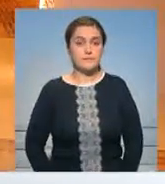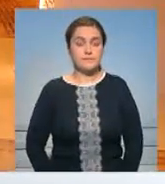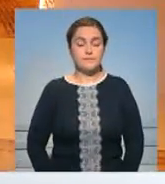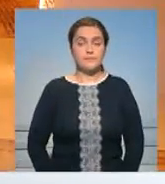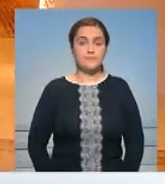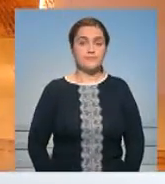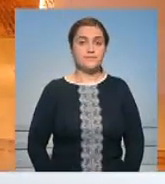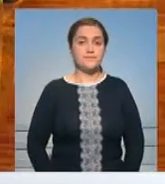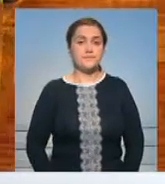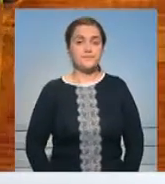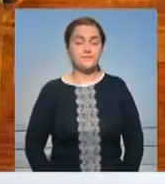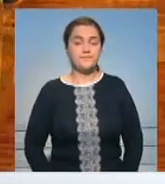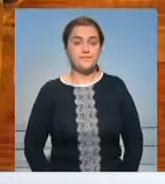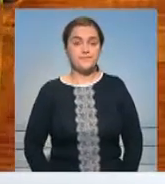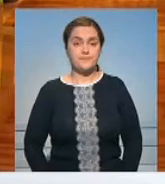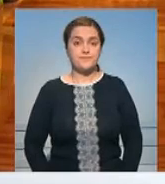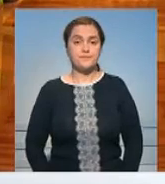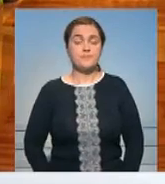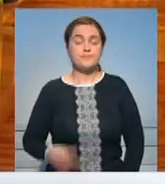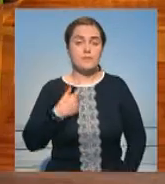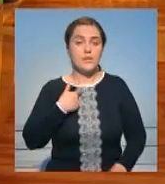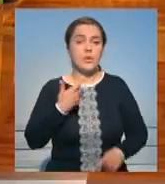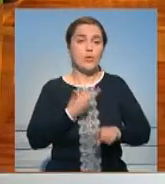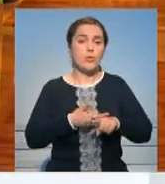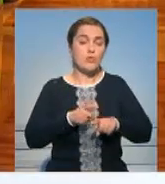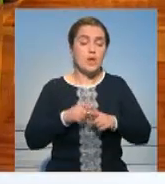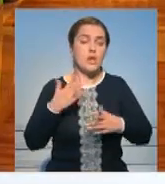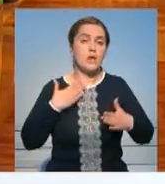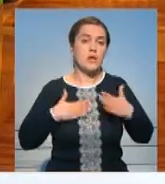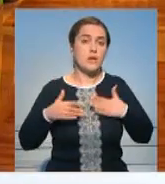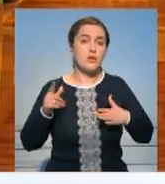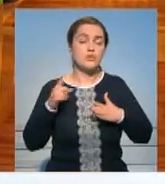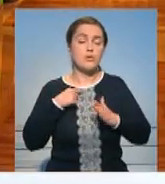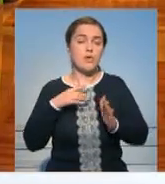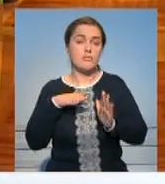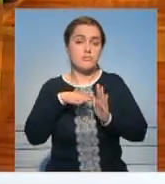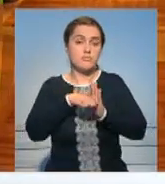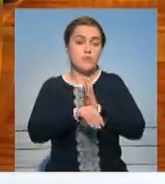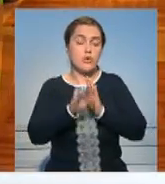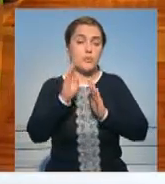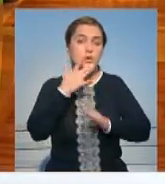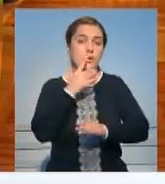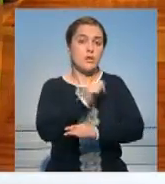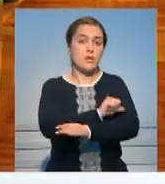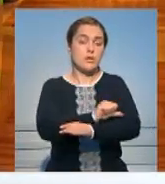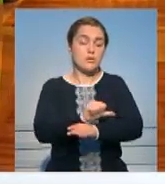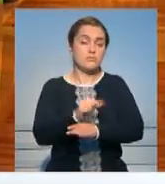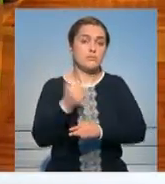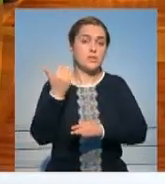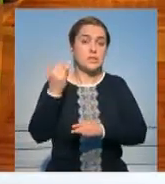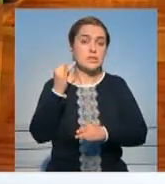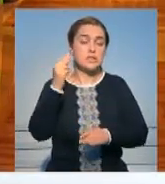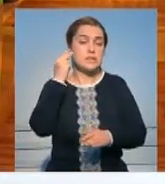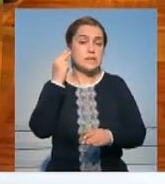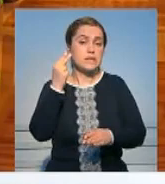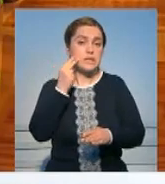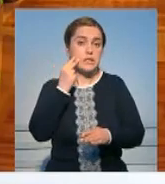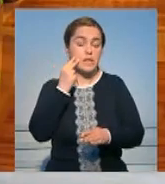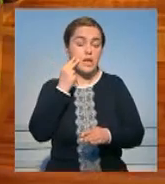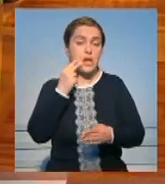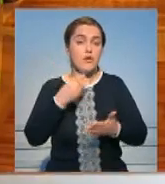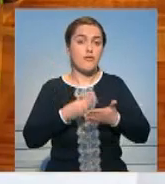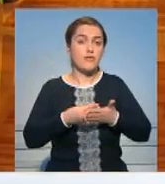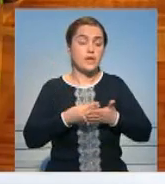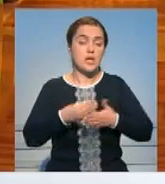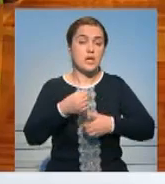Мы очень приветствуем приход финансовых институтов из Азии, в том числе и из Китая, и хотим